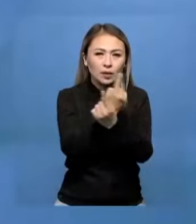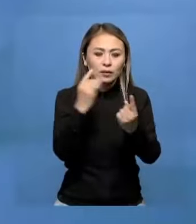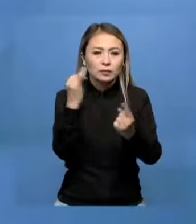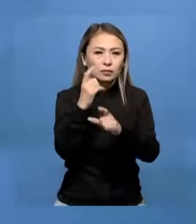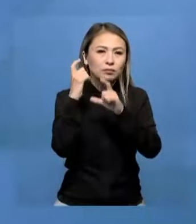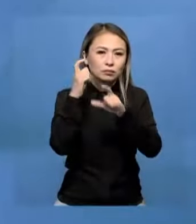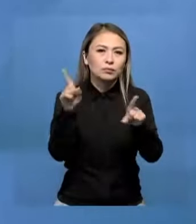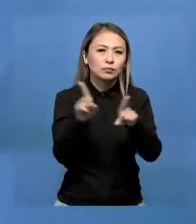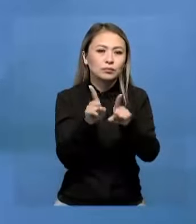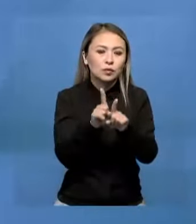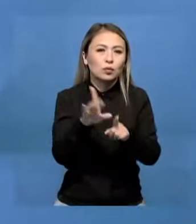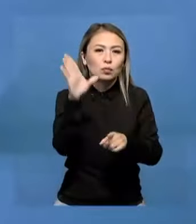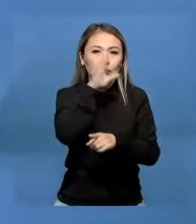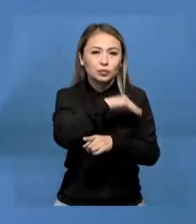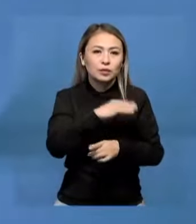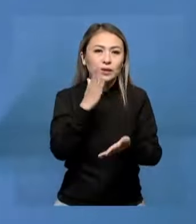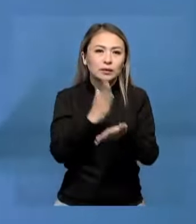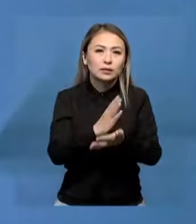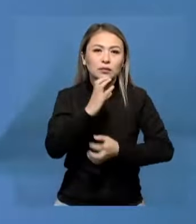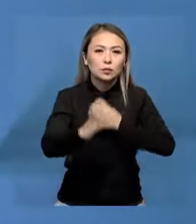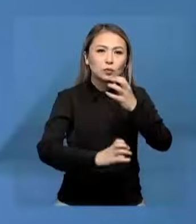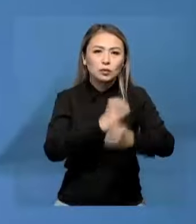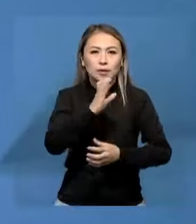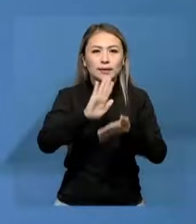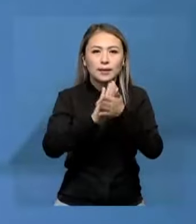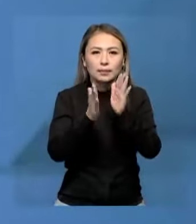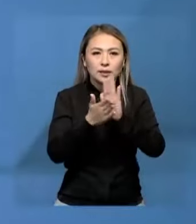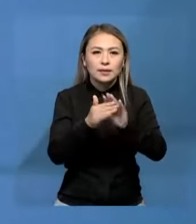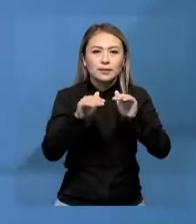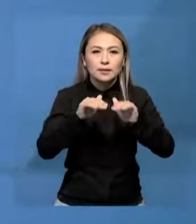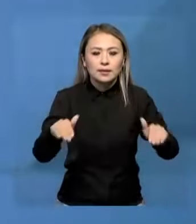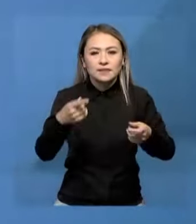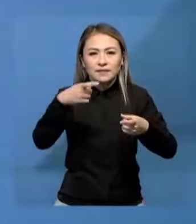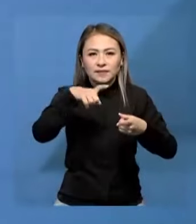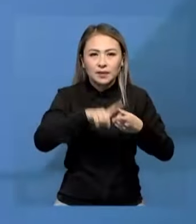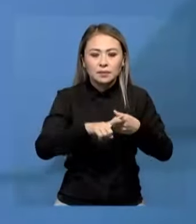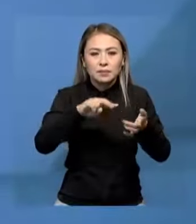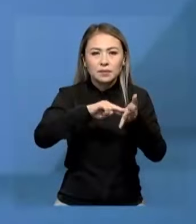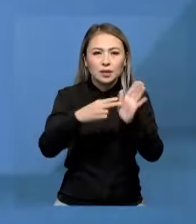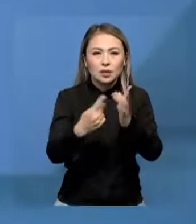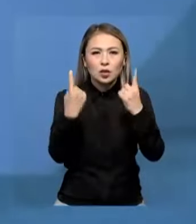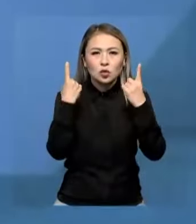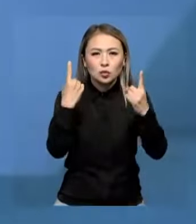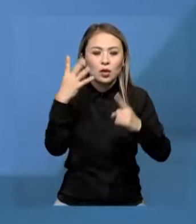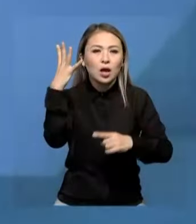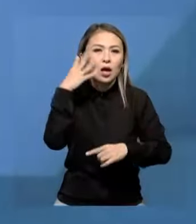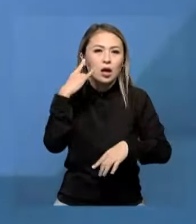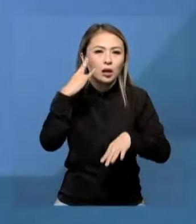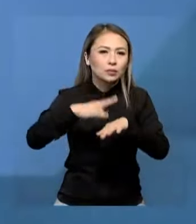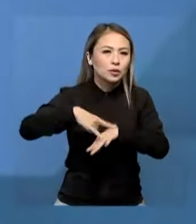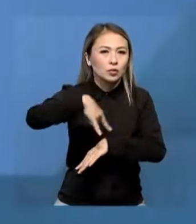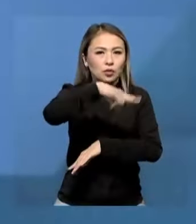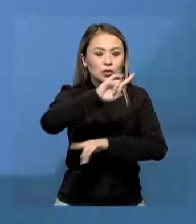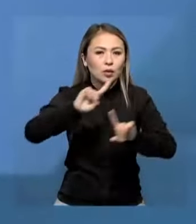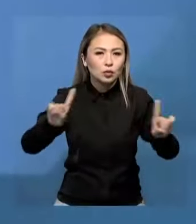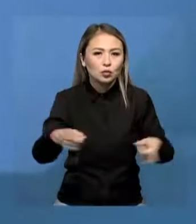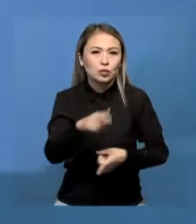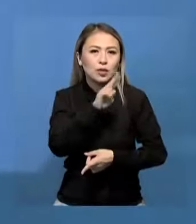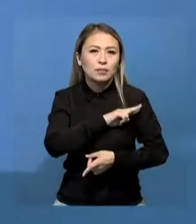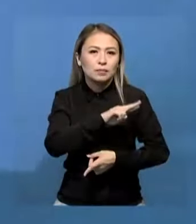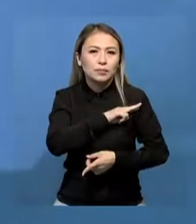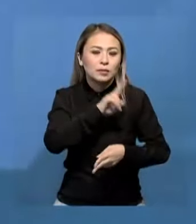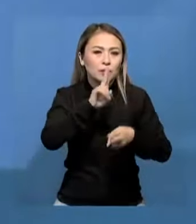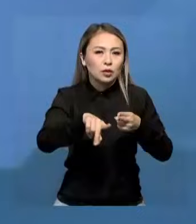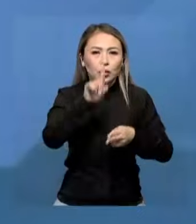тасымалының да артуына мүмкіндік берек. Қалқаралық талаптар мен стандарттарға сай іске асқан мега жомамен Алматы өжайын дамыту